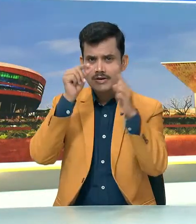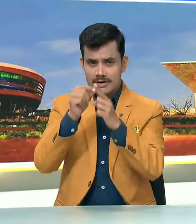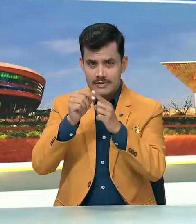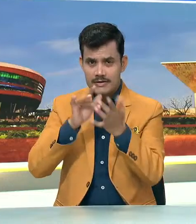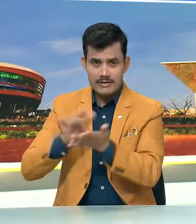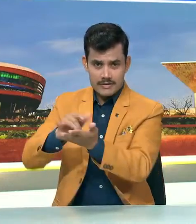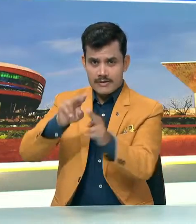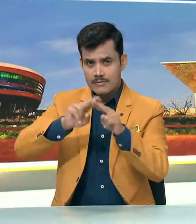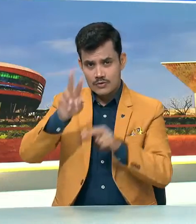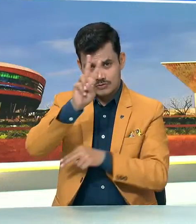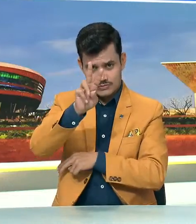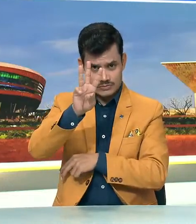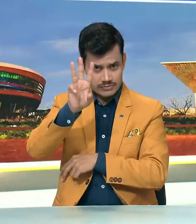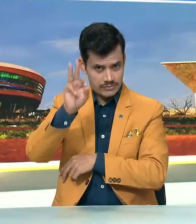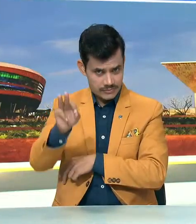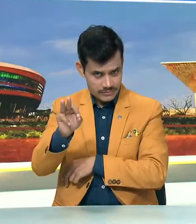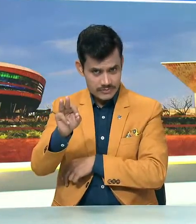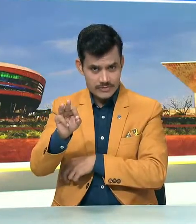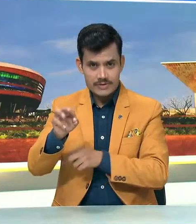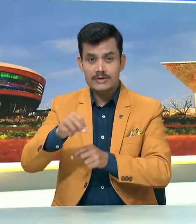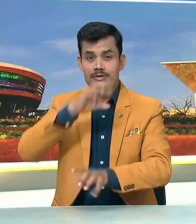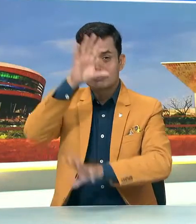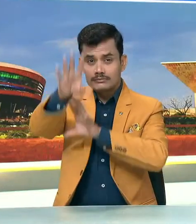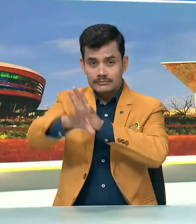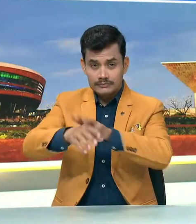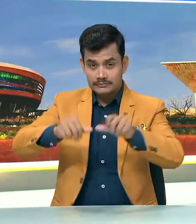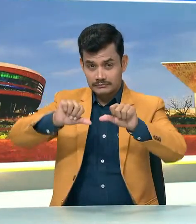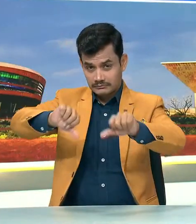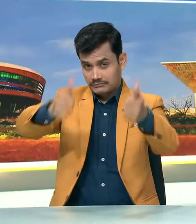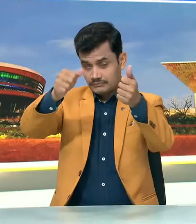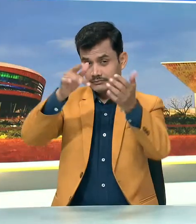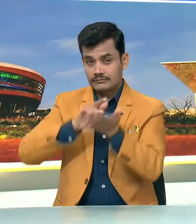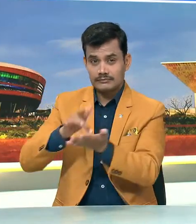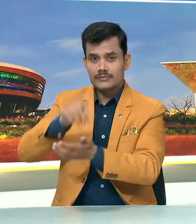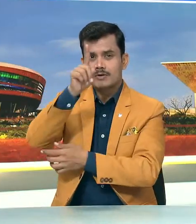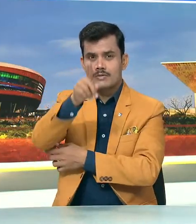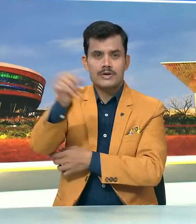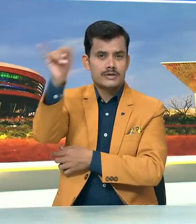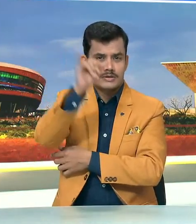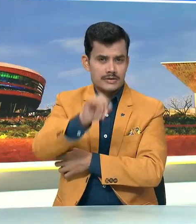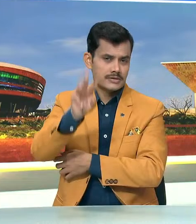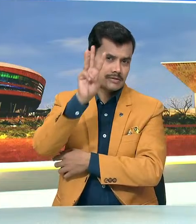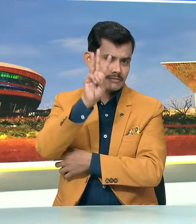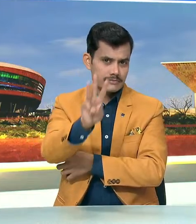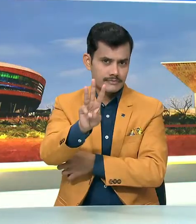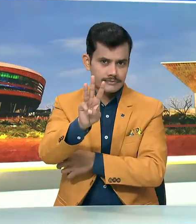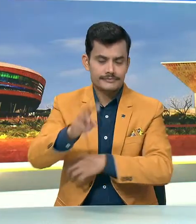सदस्ये विधान सभा में 163 सीटें जीती हैं